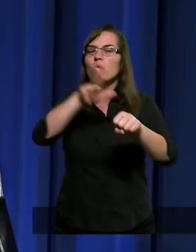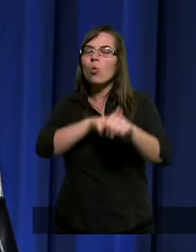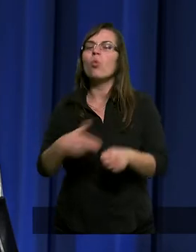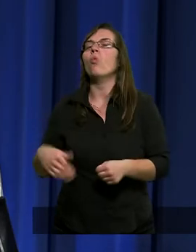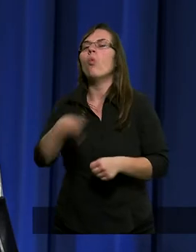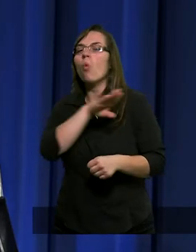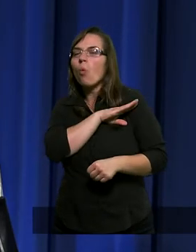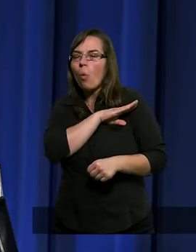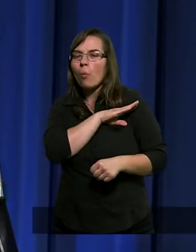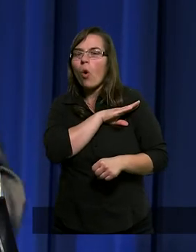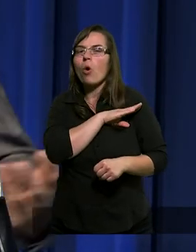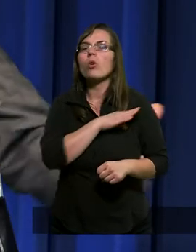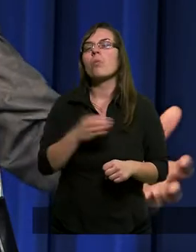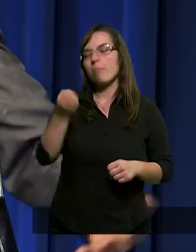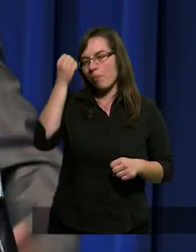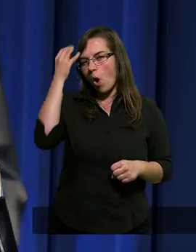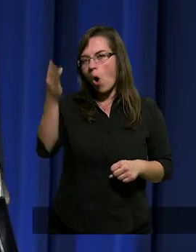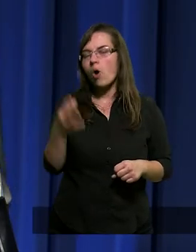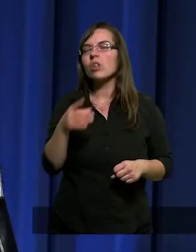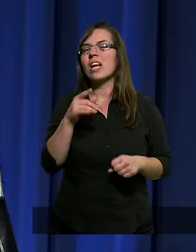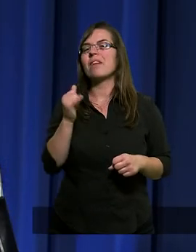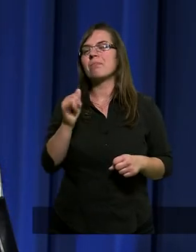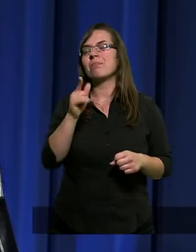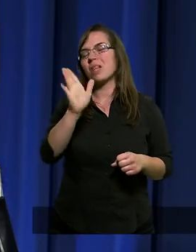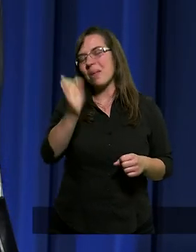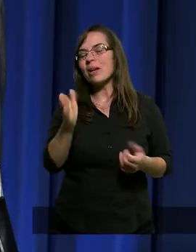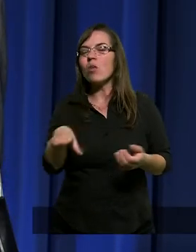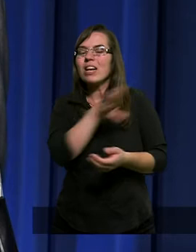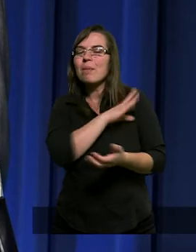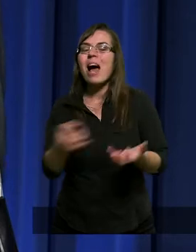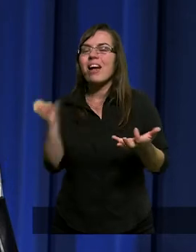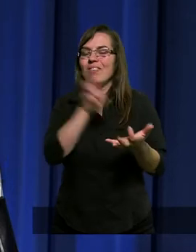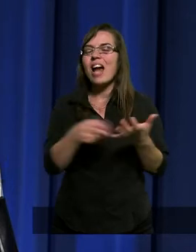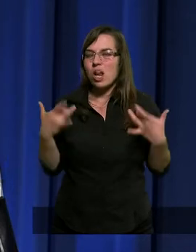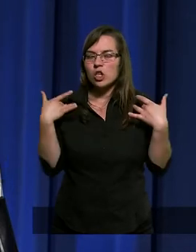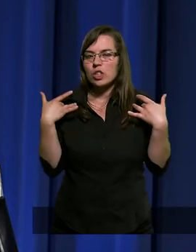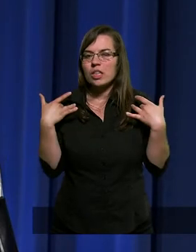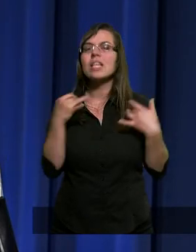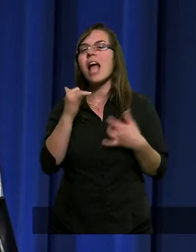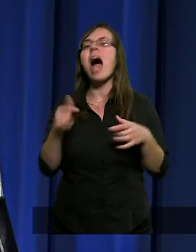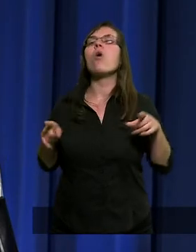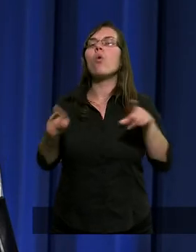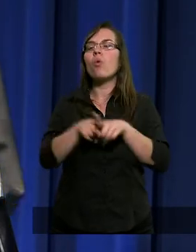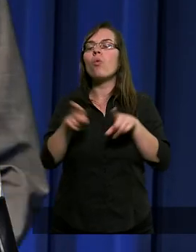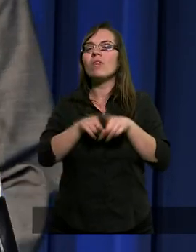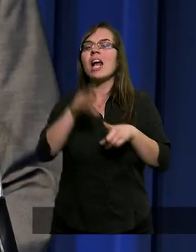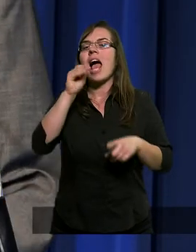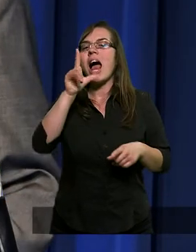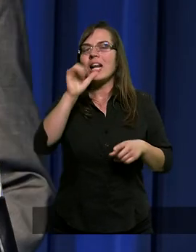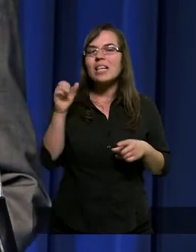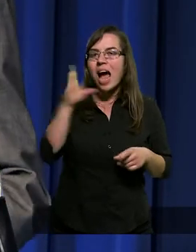umrą Mojżesz, a jednak będąc martwych wzbudzeni, jak również